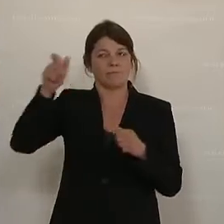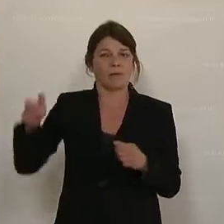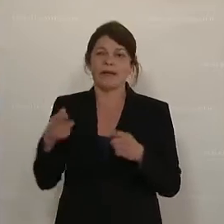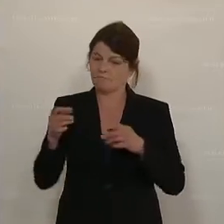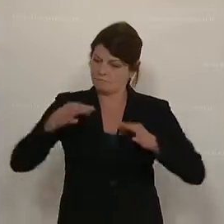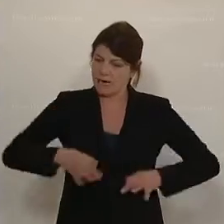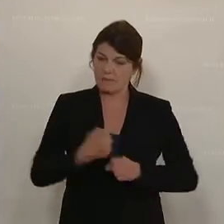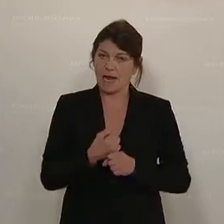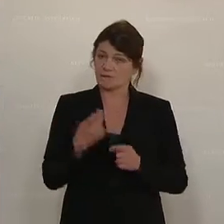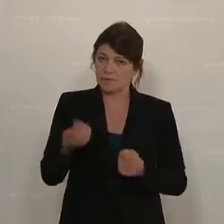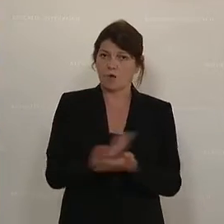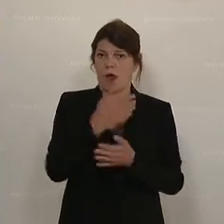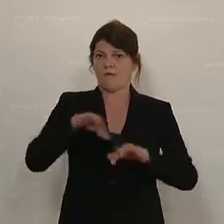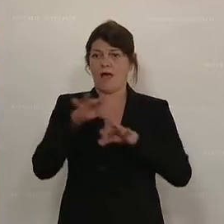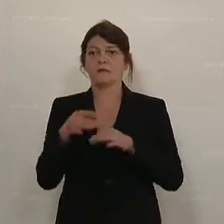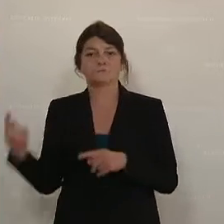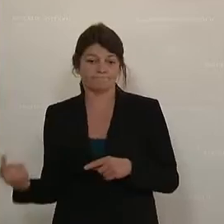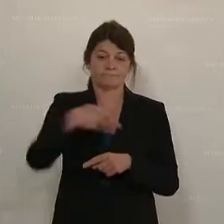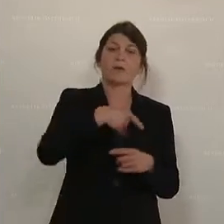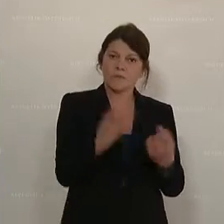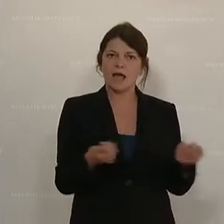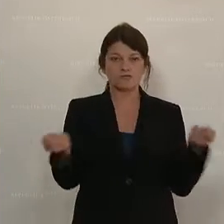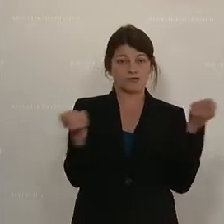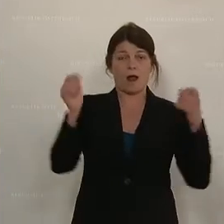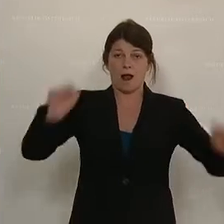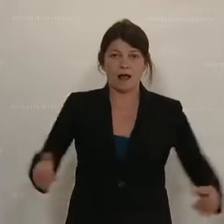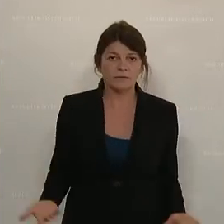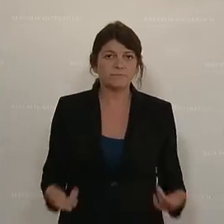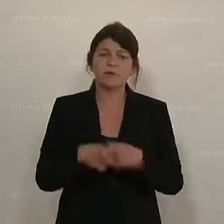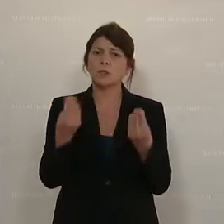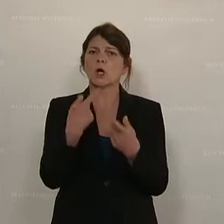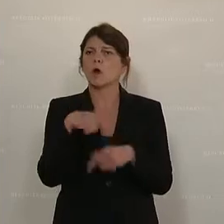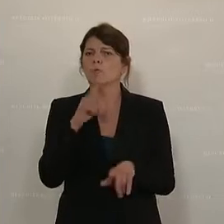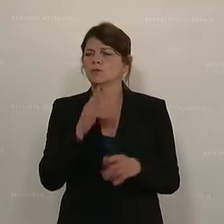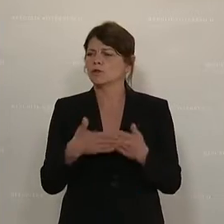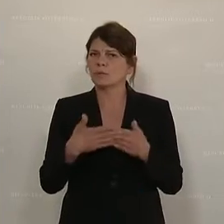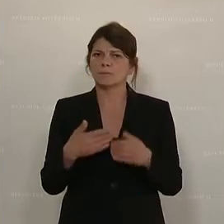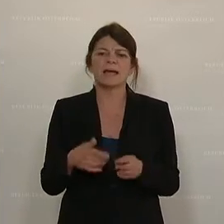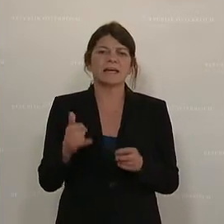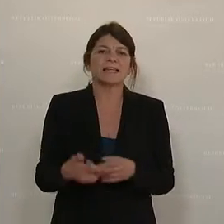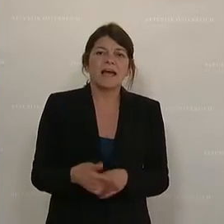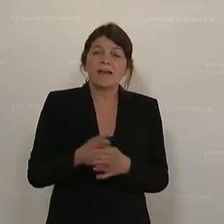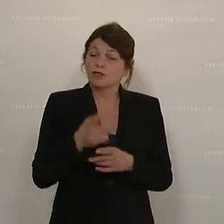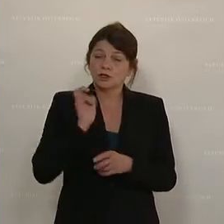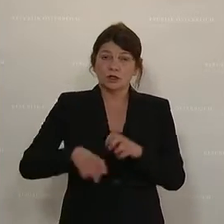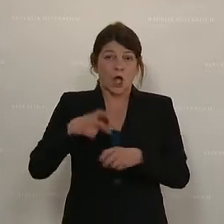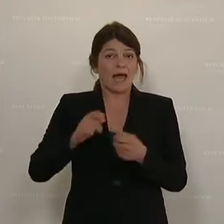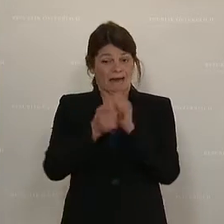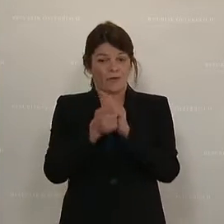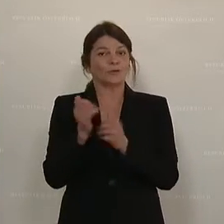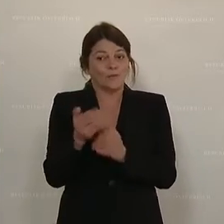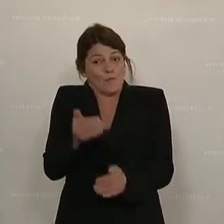in so einer Situation das Schiff steuert. Und wenn dann die Dinge kommen, wie die vorgezogene Steuerreform bringt es.